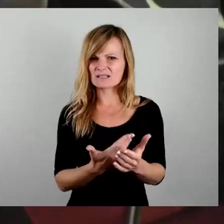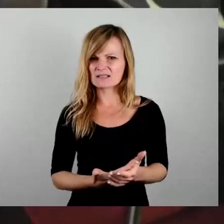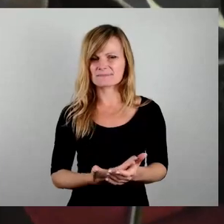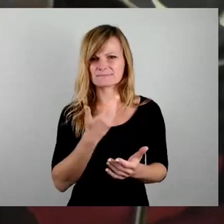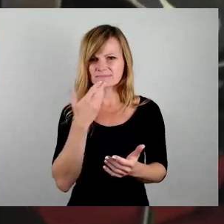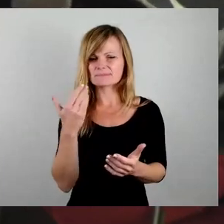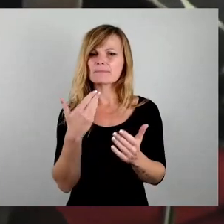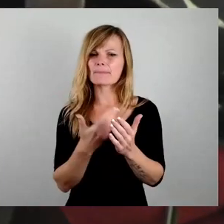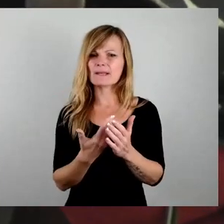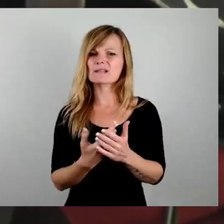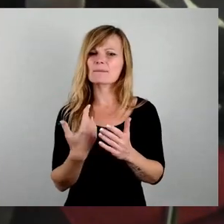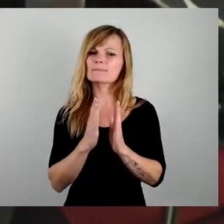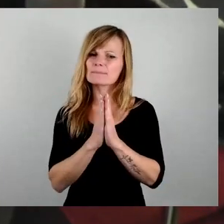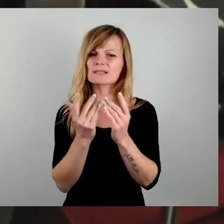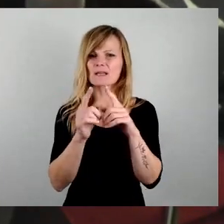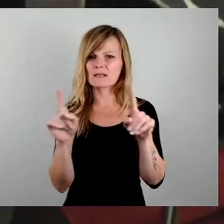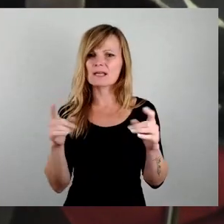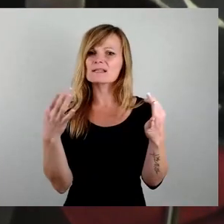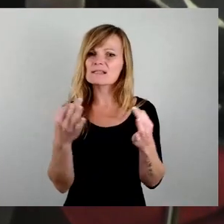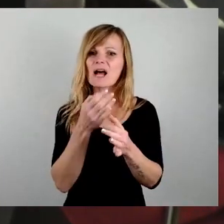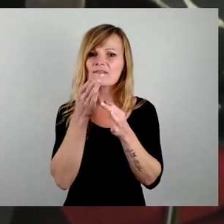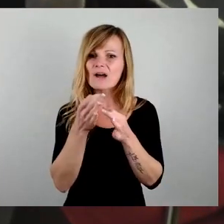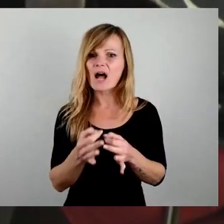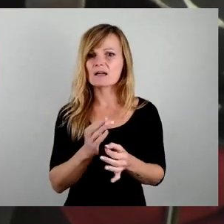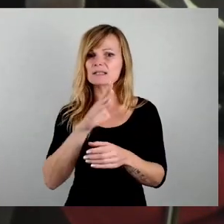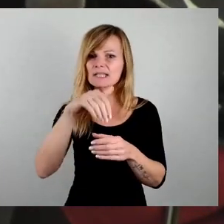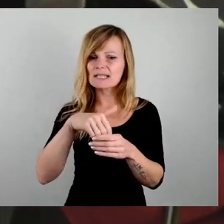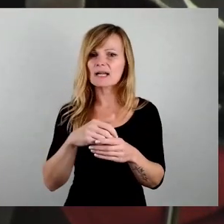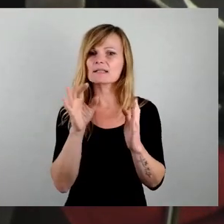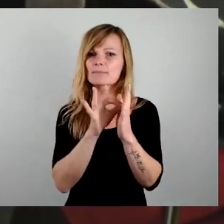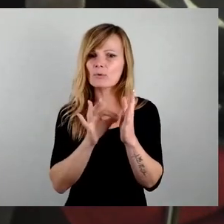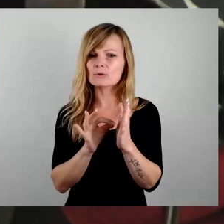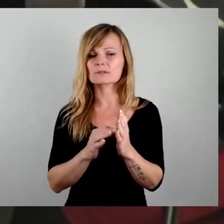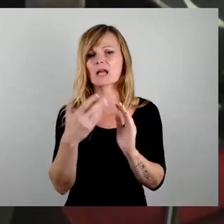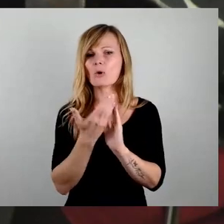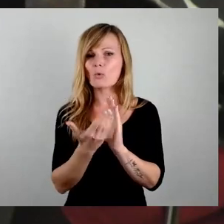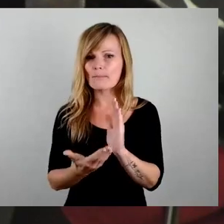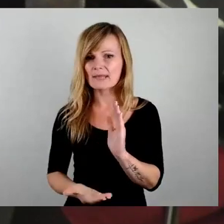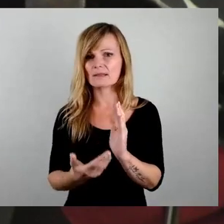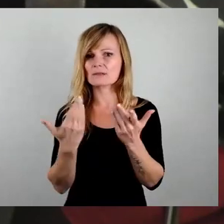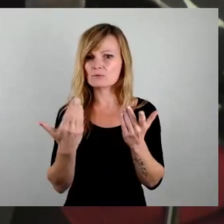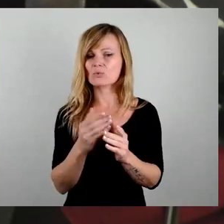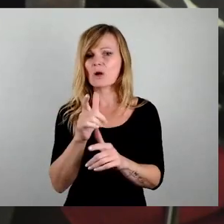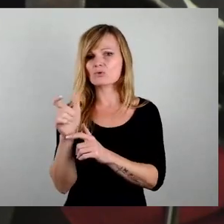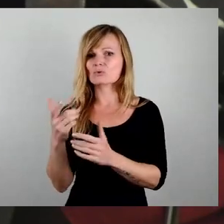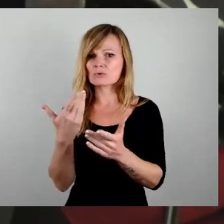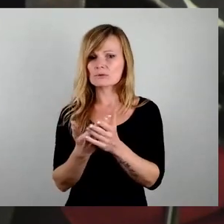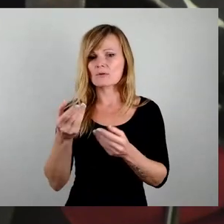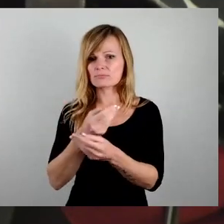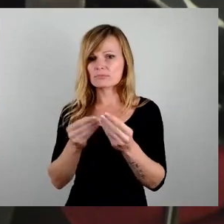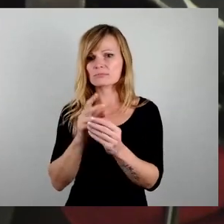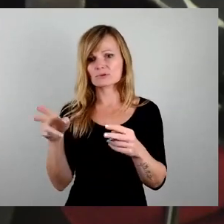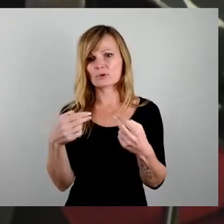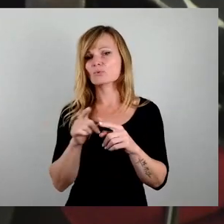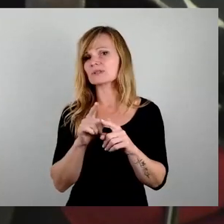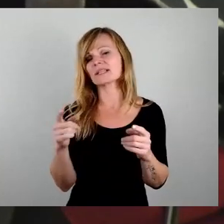Sachfragen und auch zu den Punkten, Argumenten, die in den Ausschüssen urteils besprochen wurden, wirklich zurückzukommen und nicht so ein